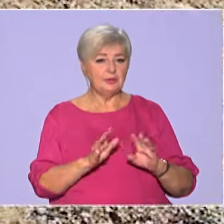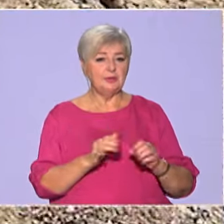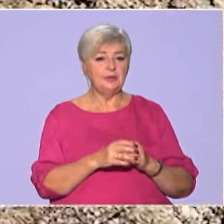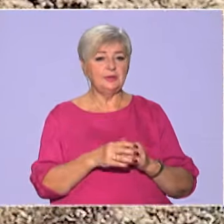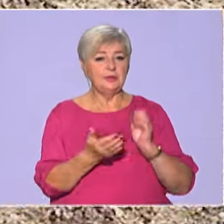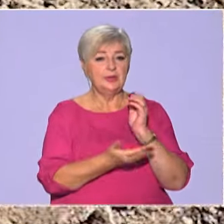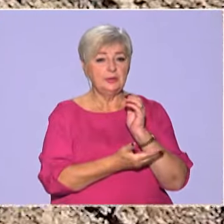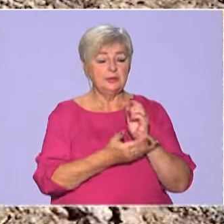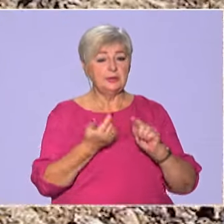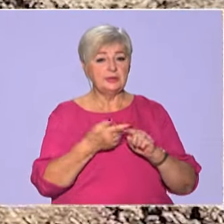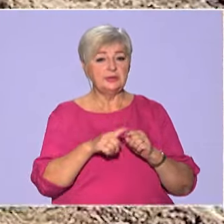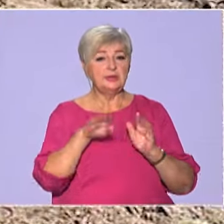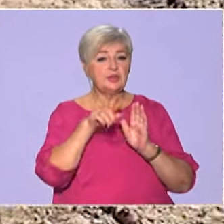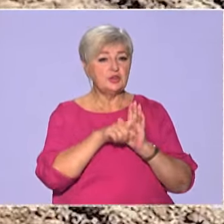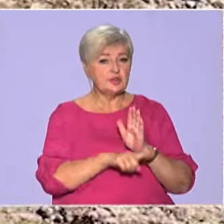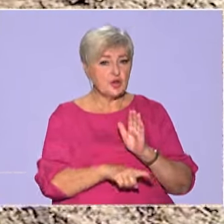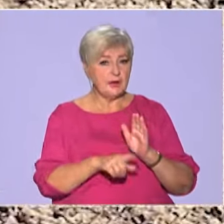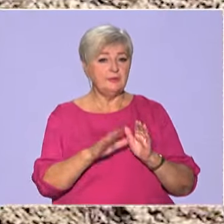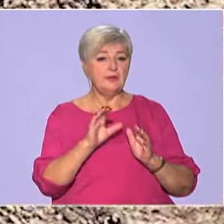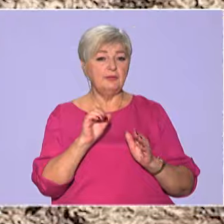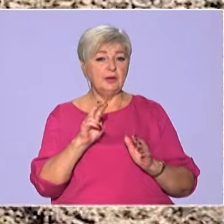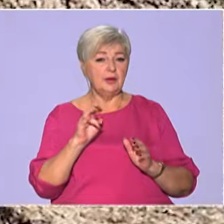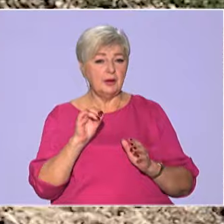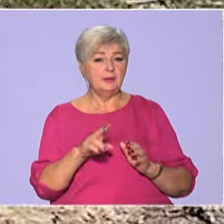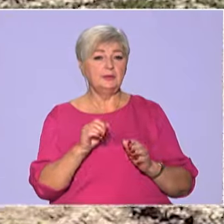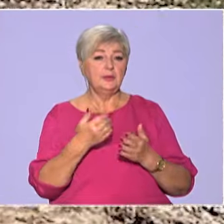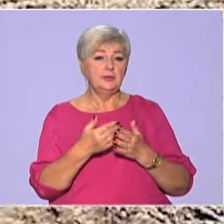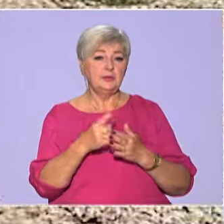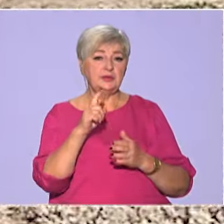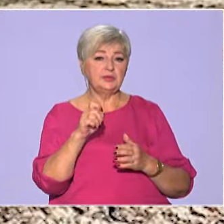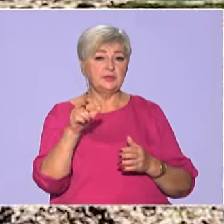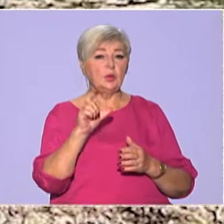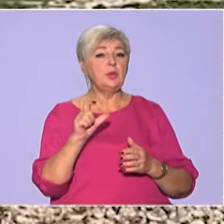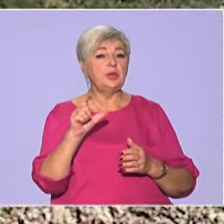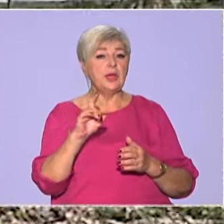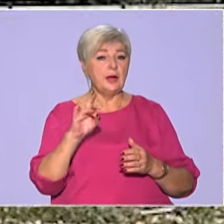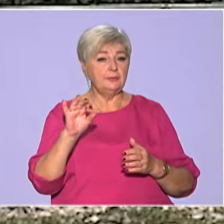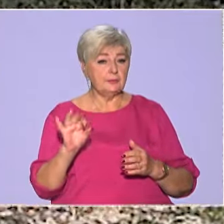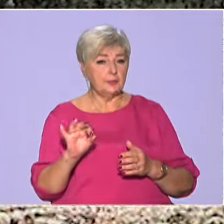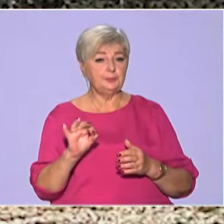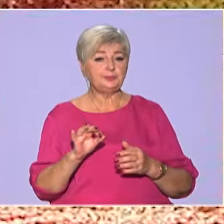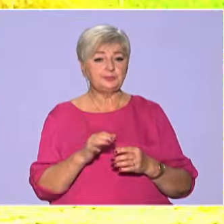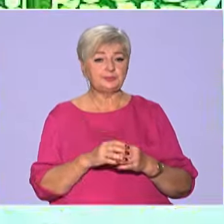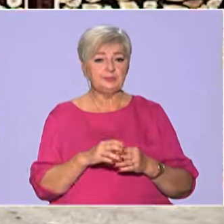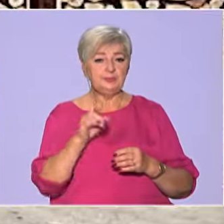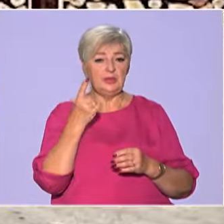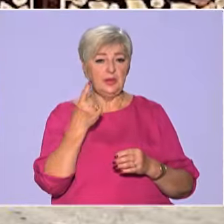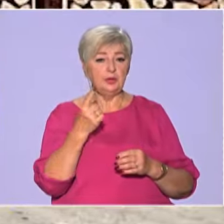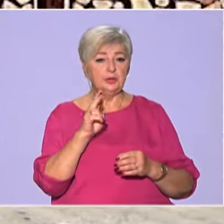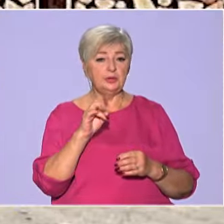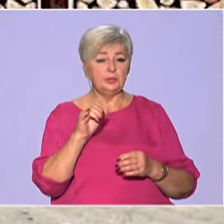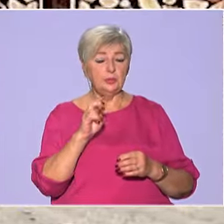це більш дешевий варіант. Він зараз коштує 100 євро. Приблизно середньому ціна така на один куп